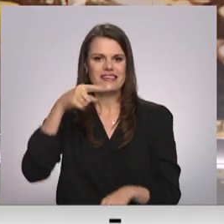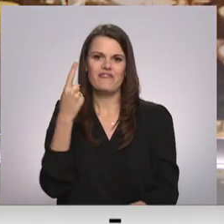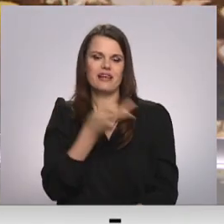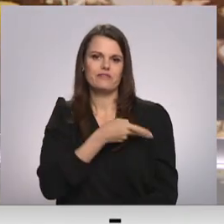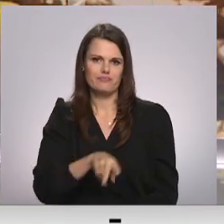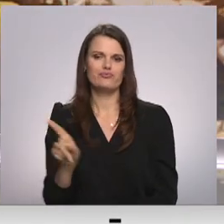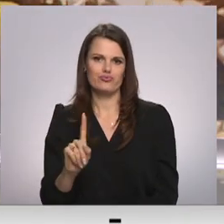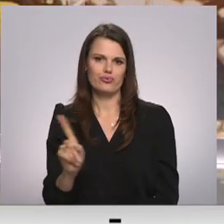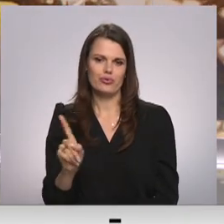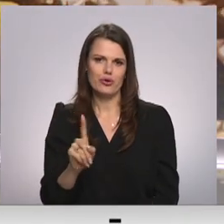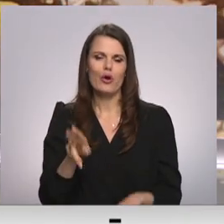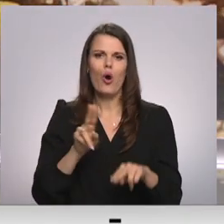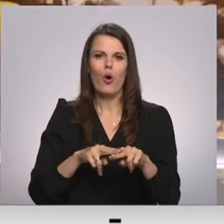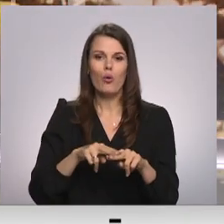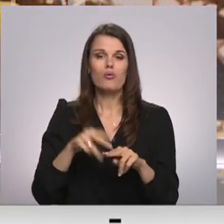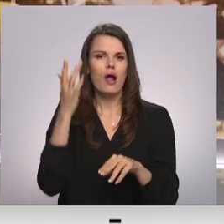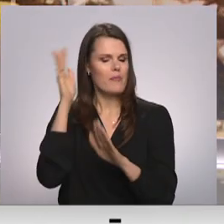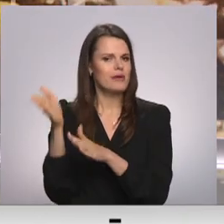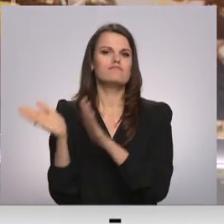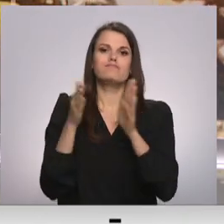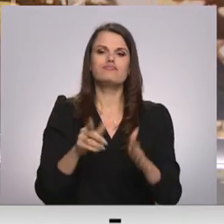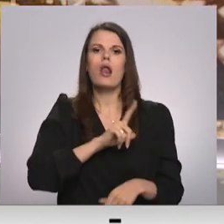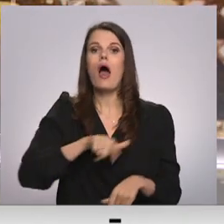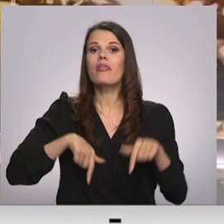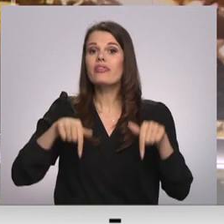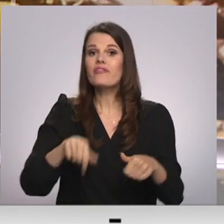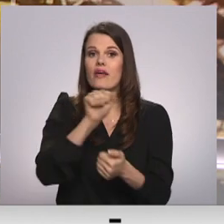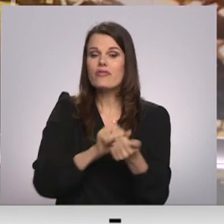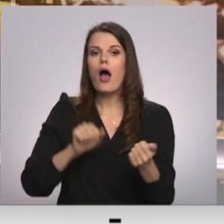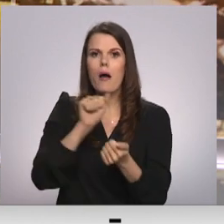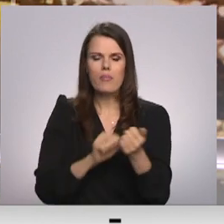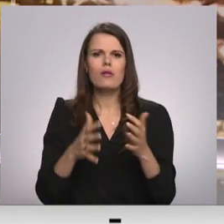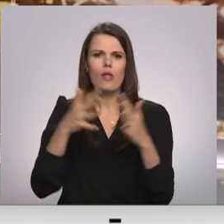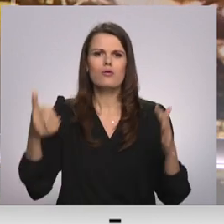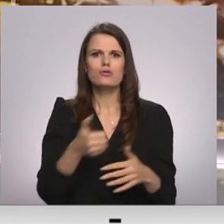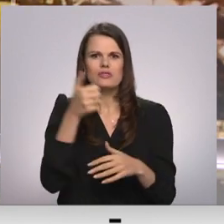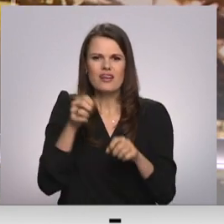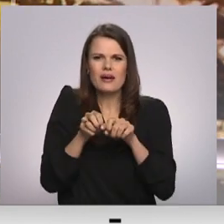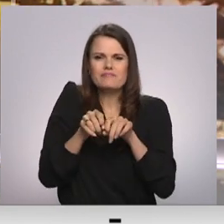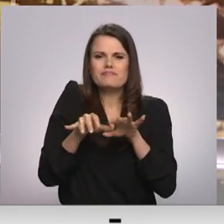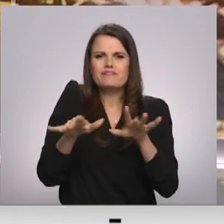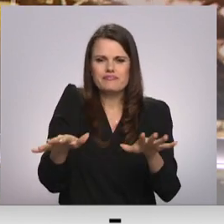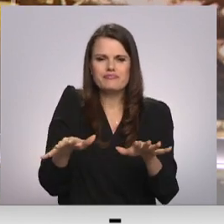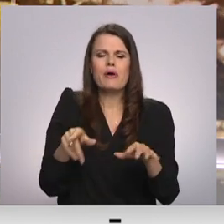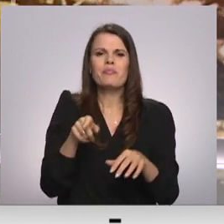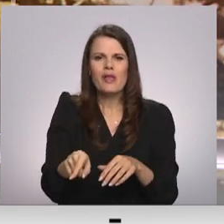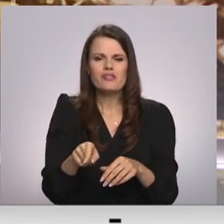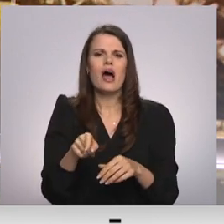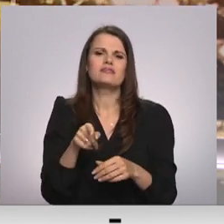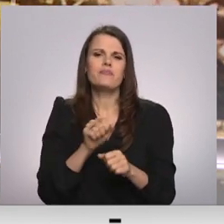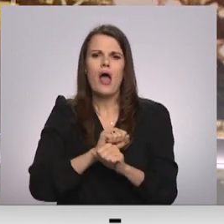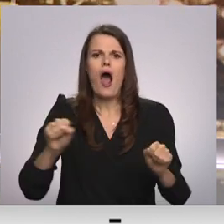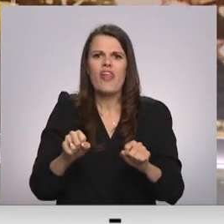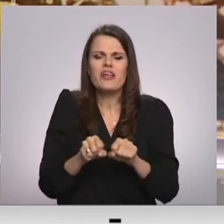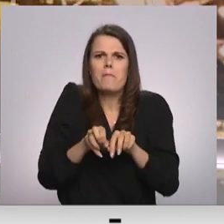Bet nu no izpostītās Amerikas vidienas pārcelsimies uz Latvijas dabasainavām, kurās jau daudz uz gadus izplešas invazīvās sugas. Un tieši tā